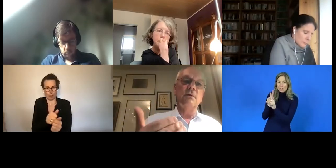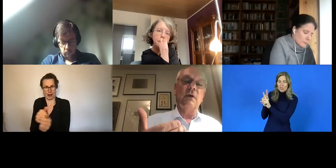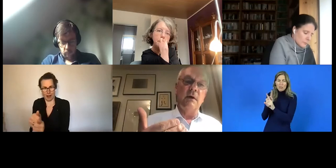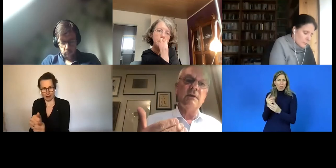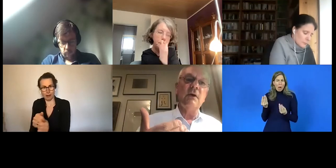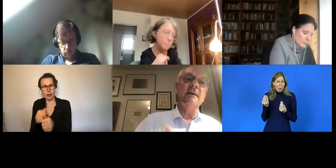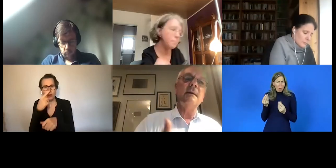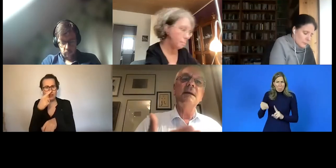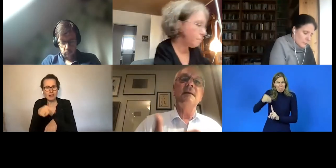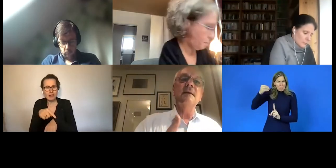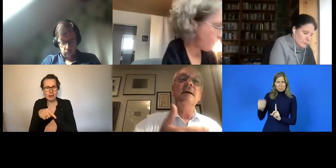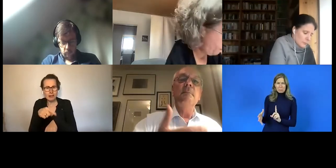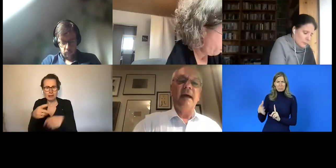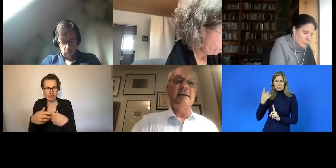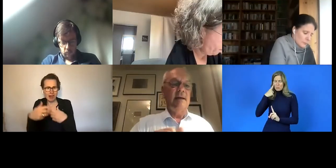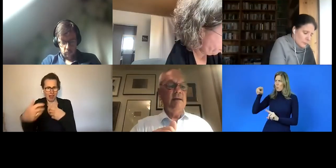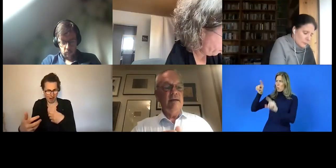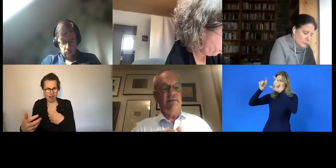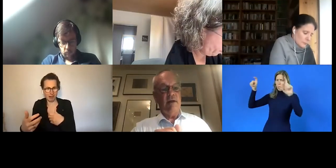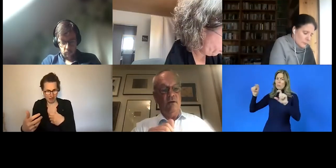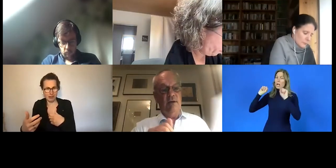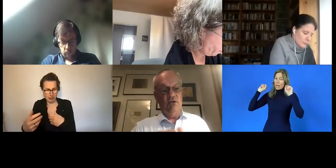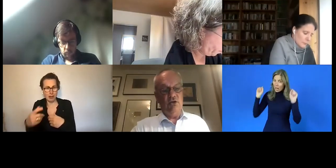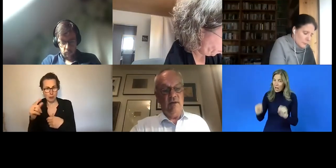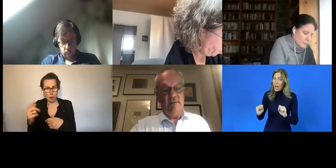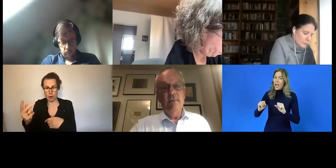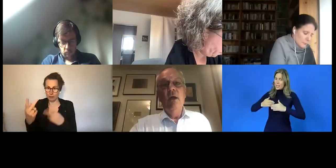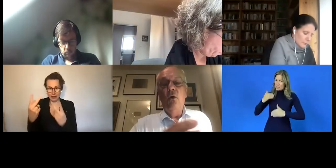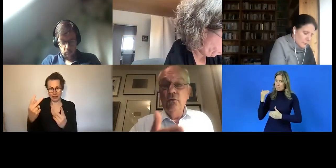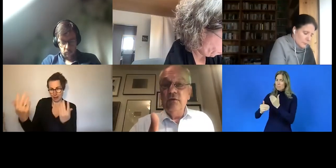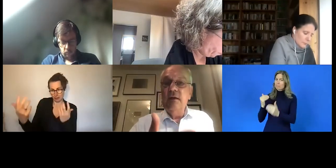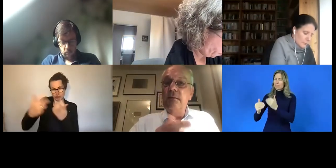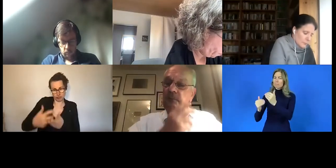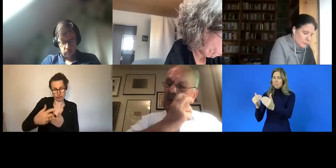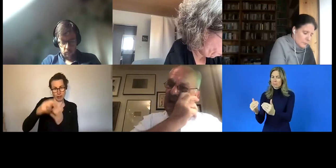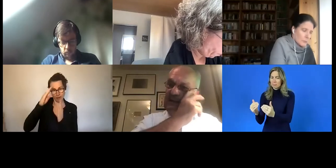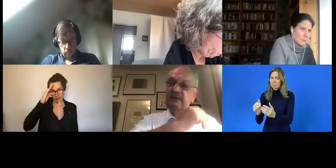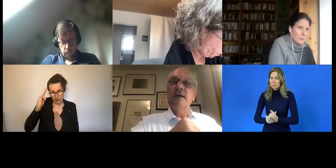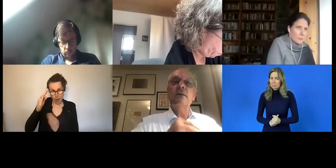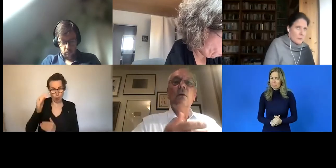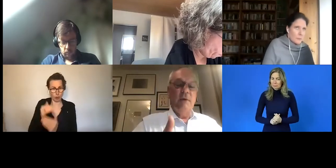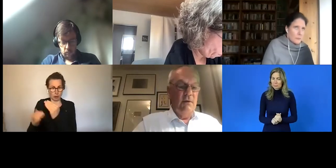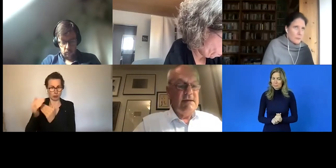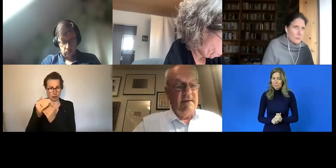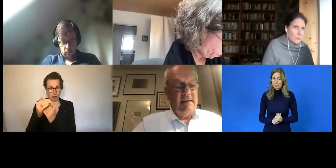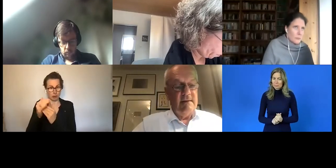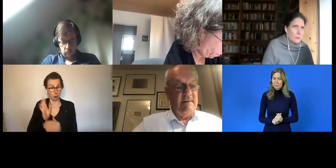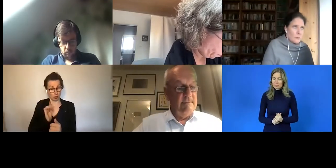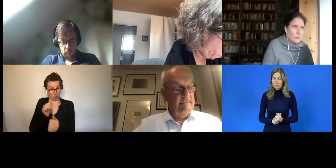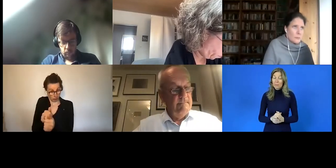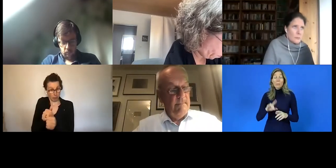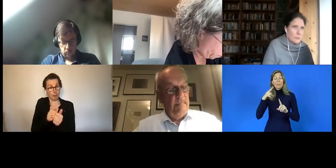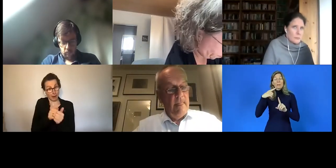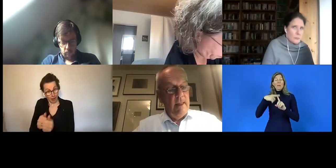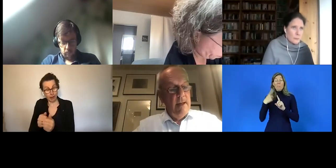dauern können, damit hier beiderseitiges Vertrauen entsteht. Und die begleitet werden und ausgewertet